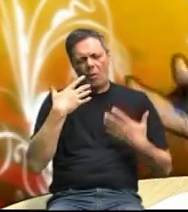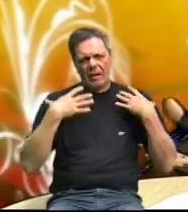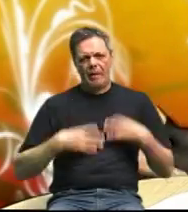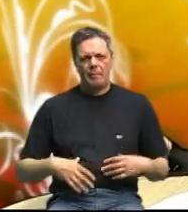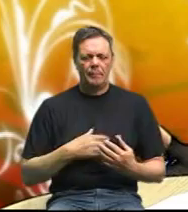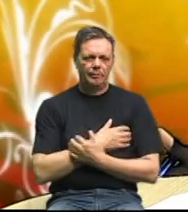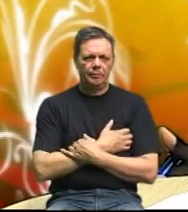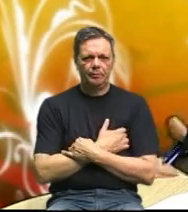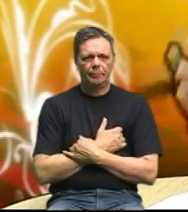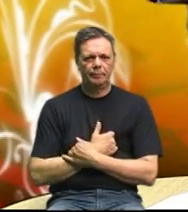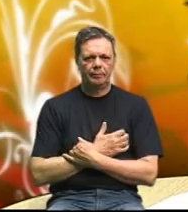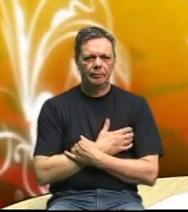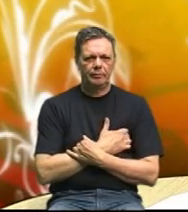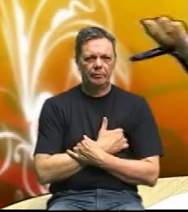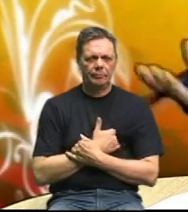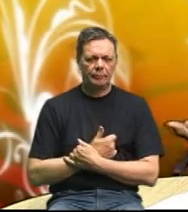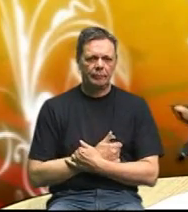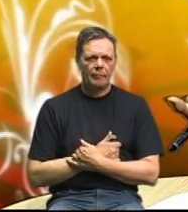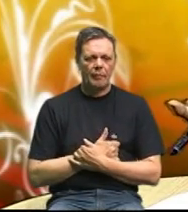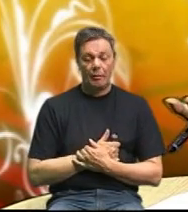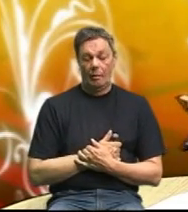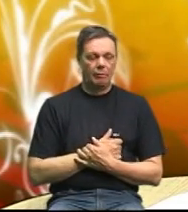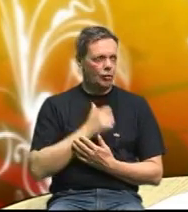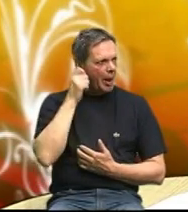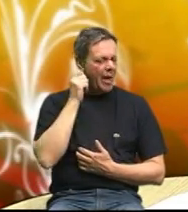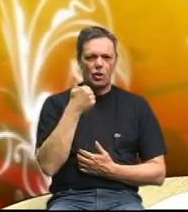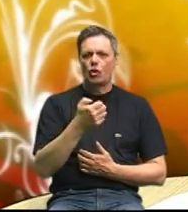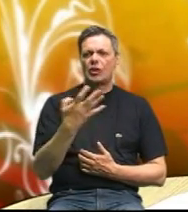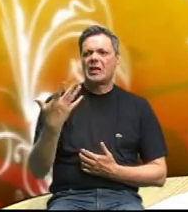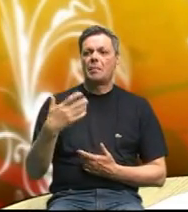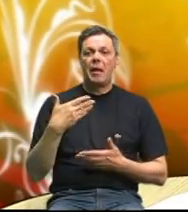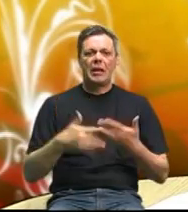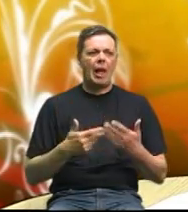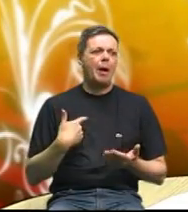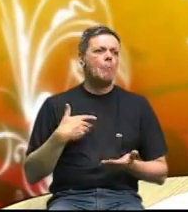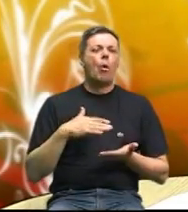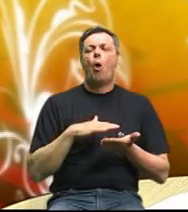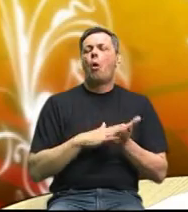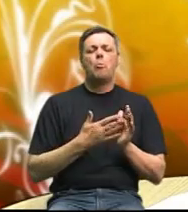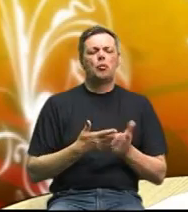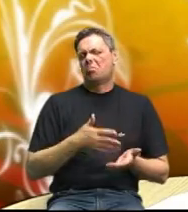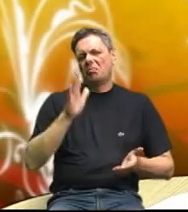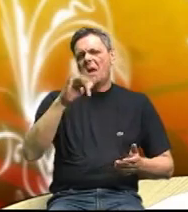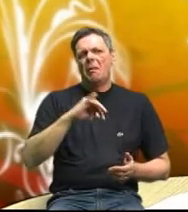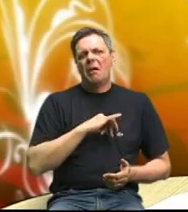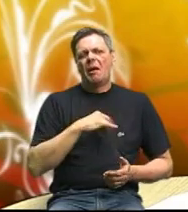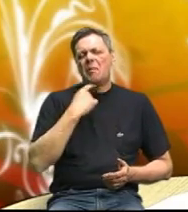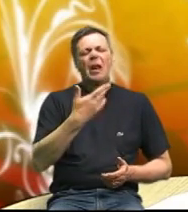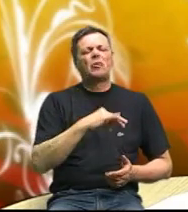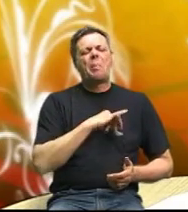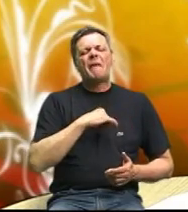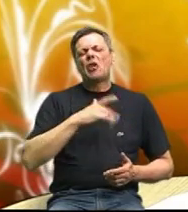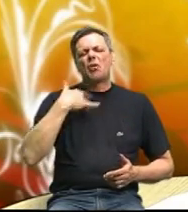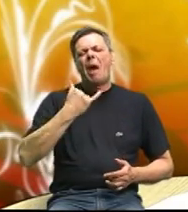profanirane izraze ili žena sa 145 kila kaže moj muž uopće mu nije stalo da ja smršavim je li to